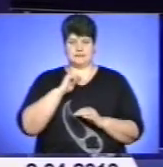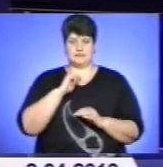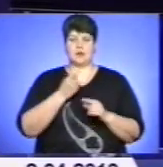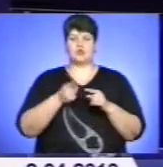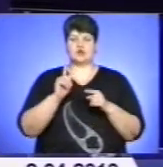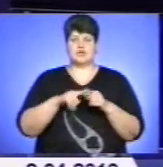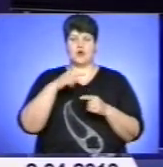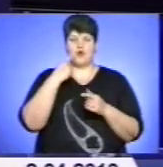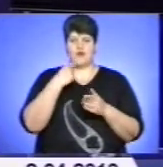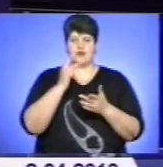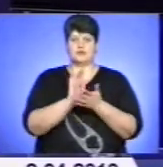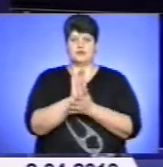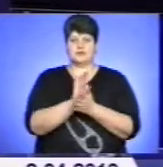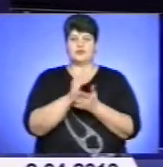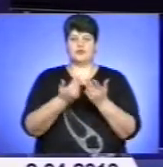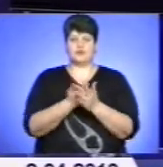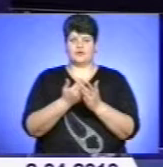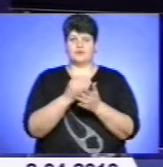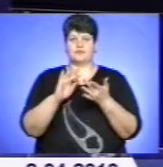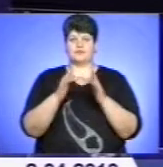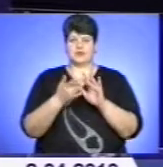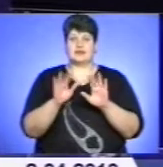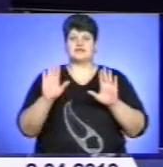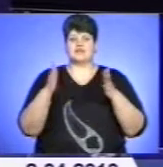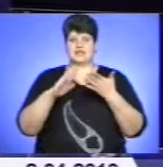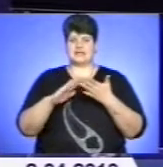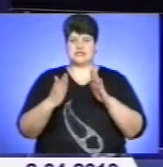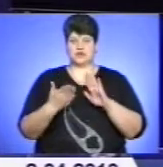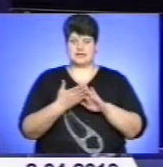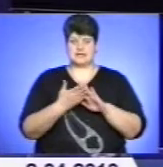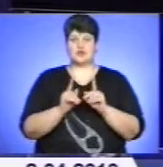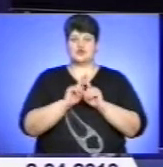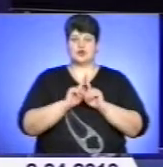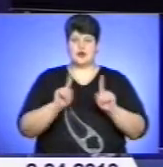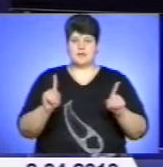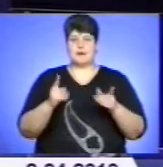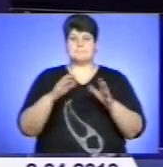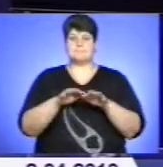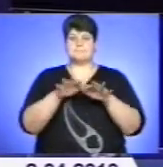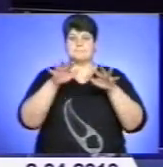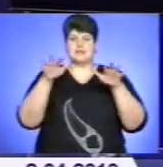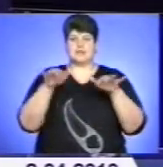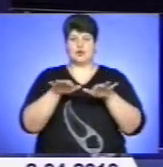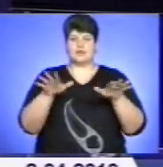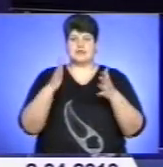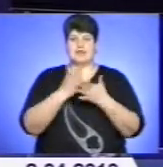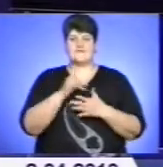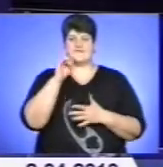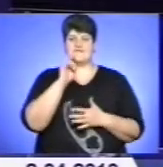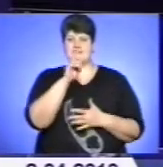повідомляє пресслужба Державної служби з надзвичайних ситуацій. Зокрема, підтоплення зафіксовано у Вінницькій,